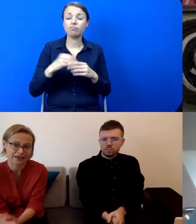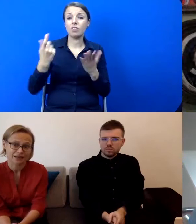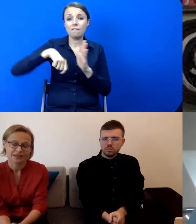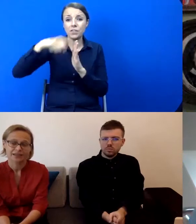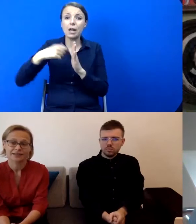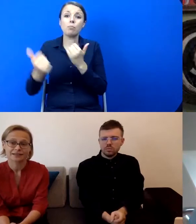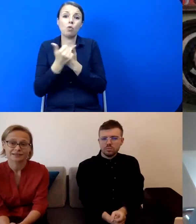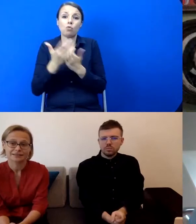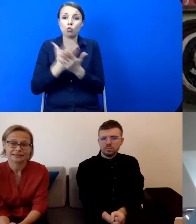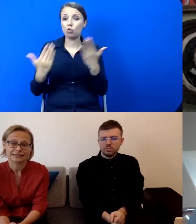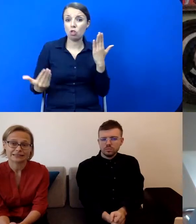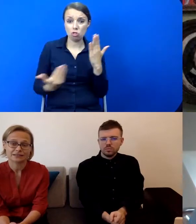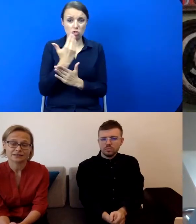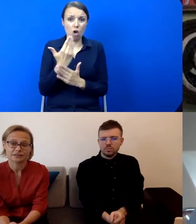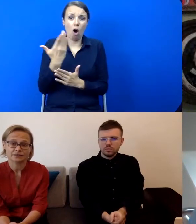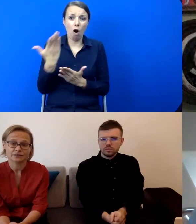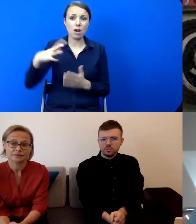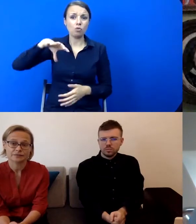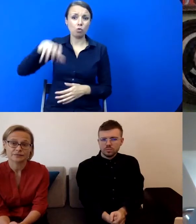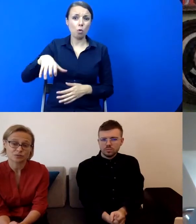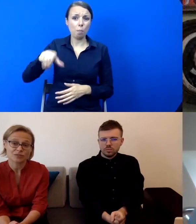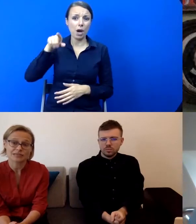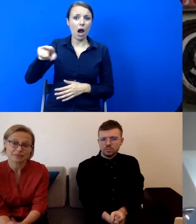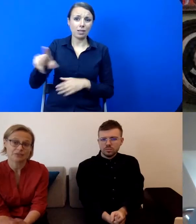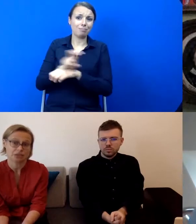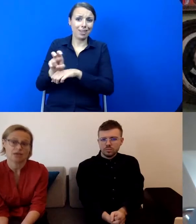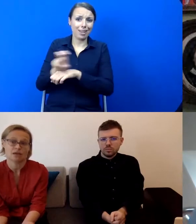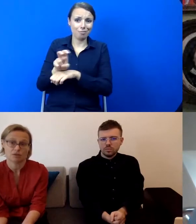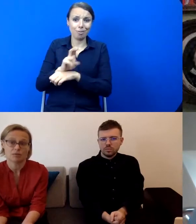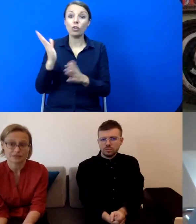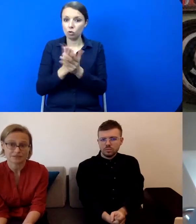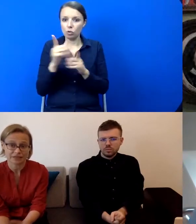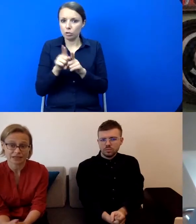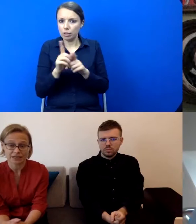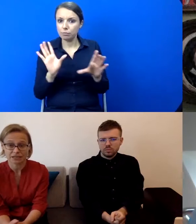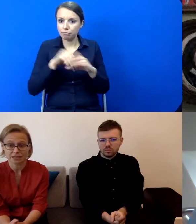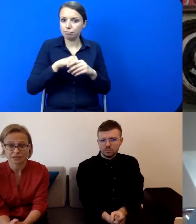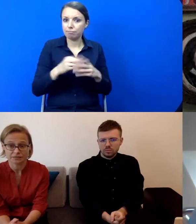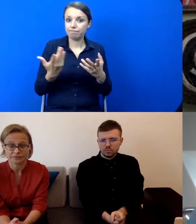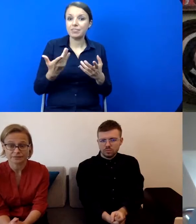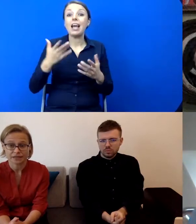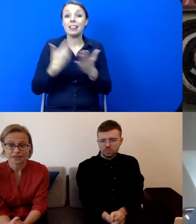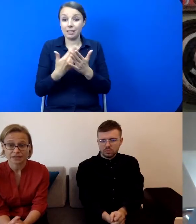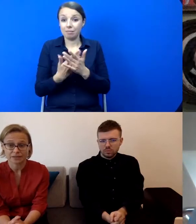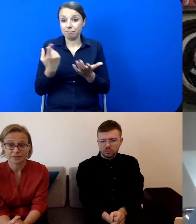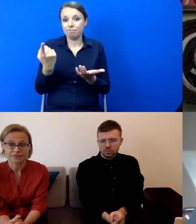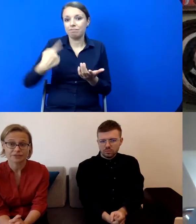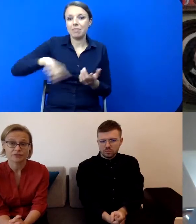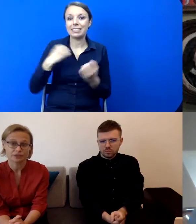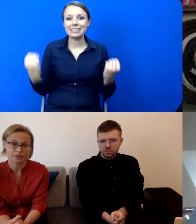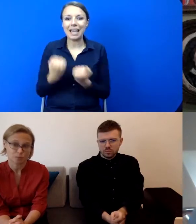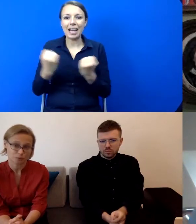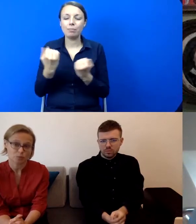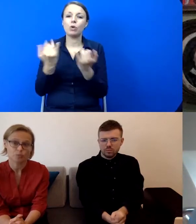media i w związku z tym staramy się o opracowanie takich prac